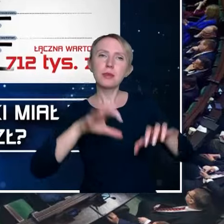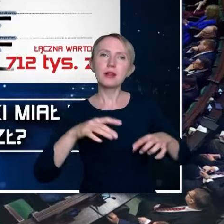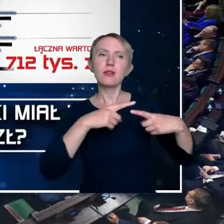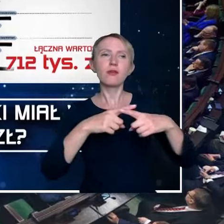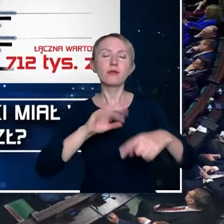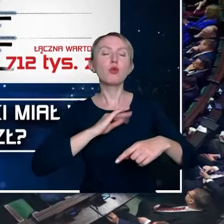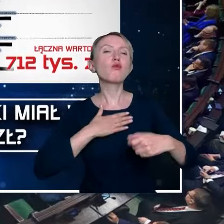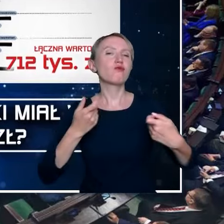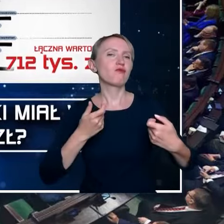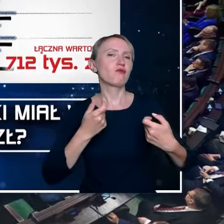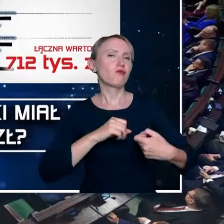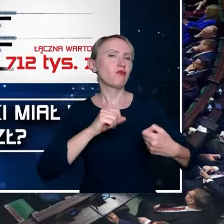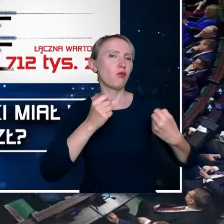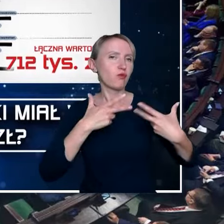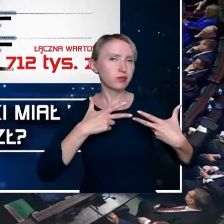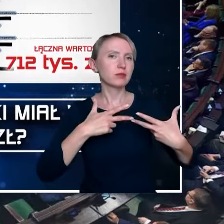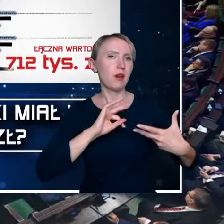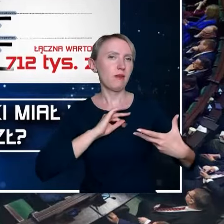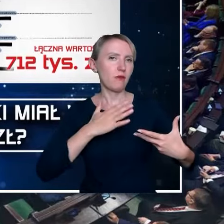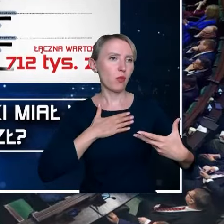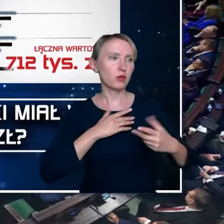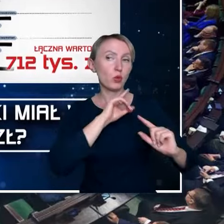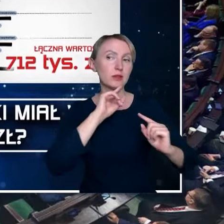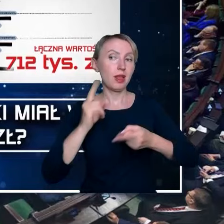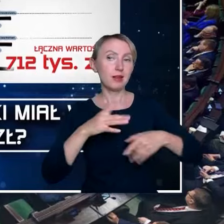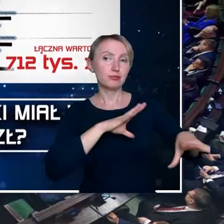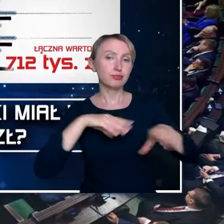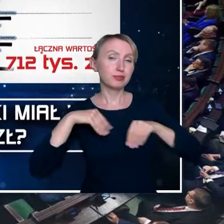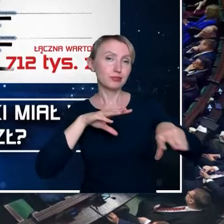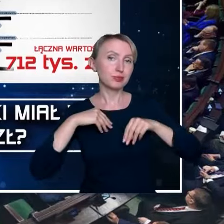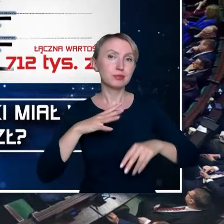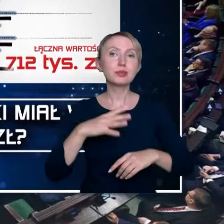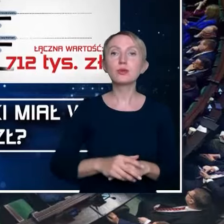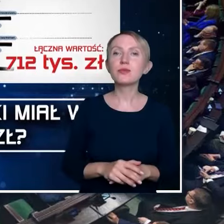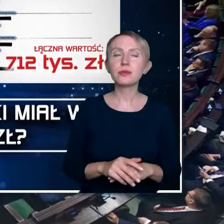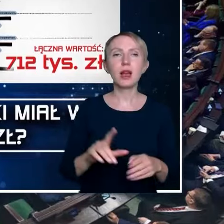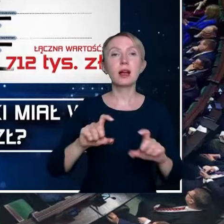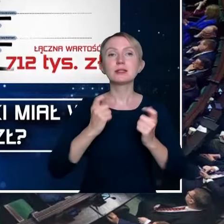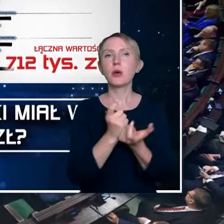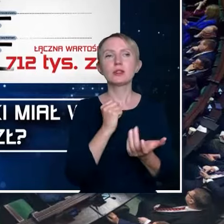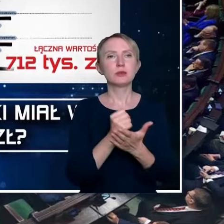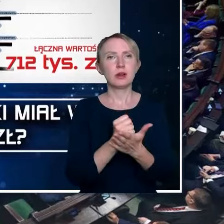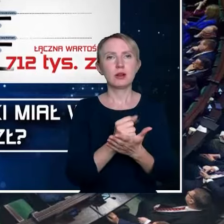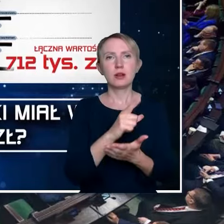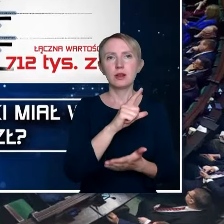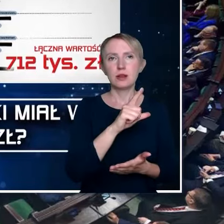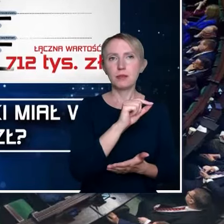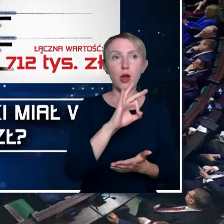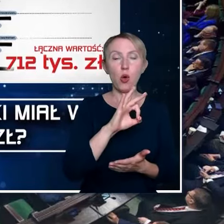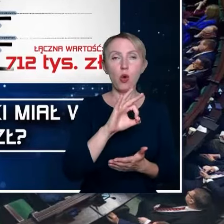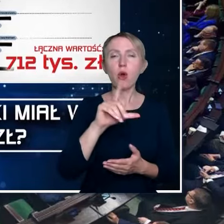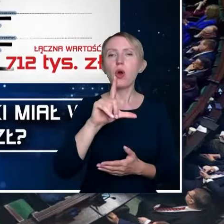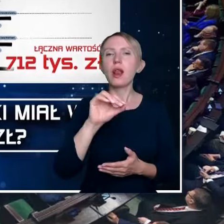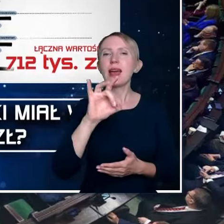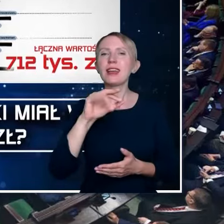która otrzymywała zlecenia z tej spółki. A cała sprawa jak wybuchła doprowadziła do rozwiązania struktur PO w Legnicy, którymi kierował